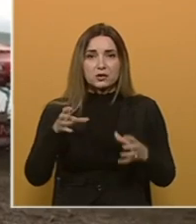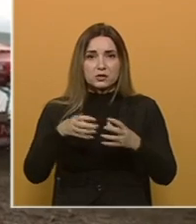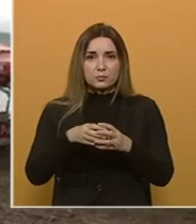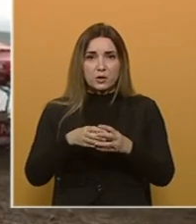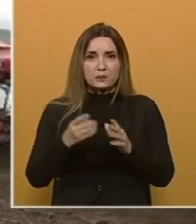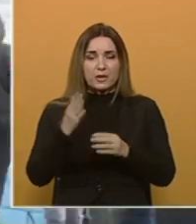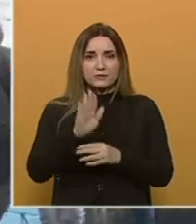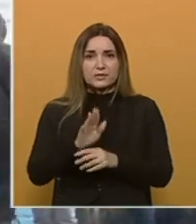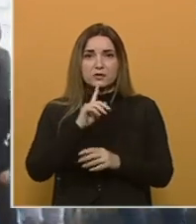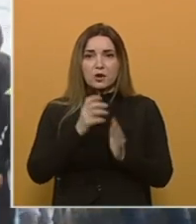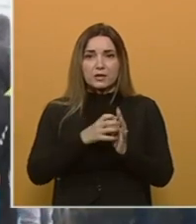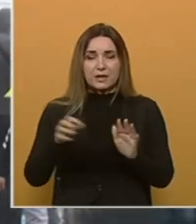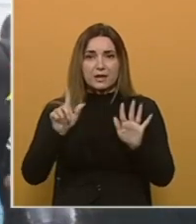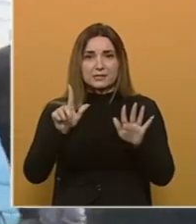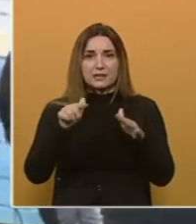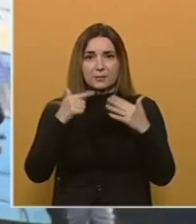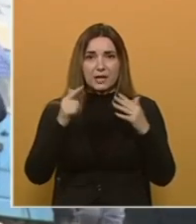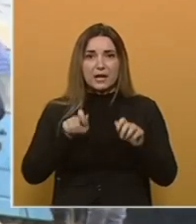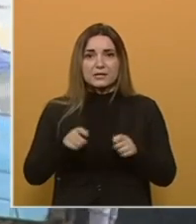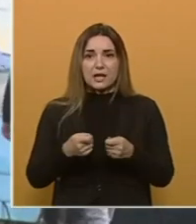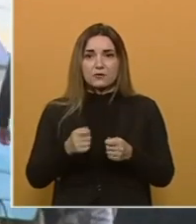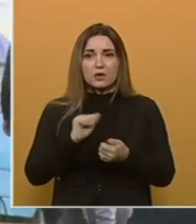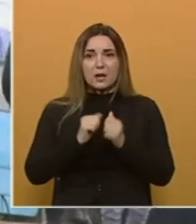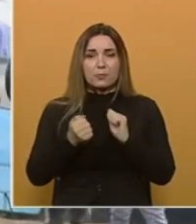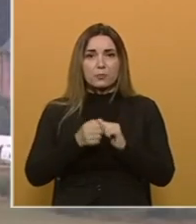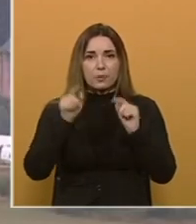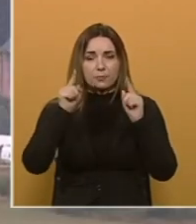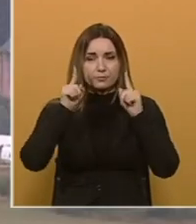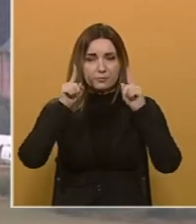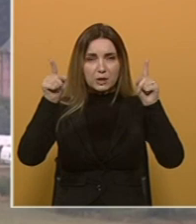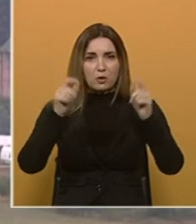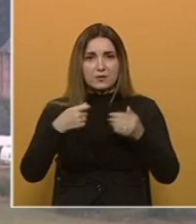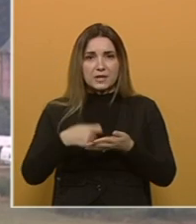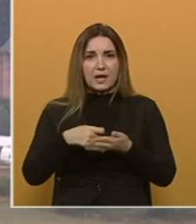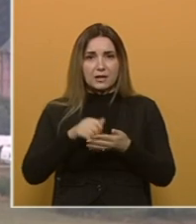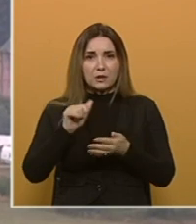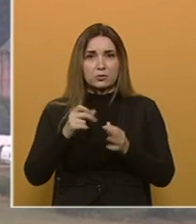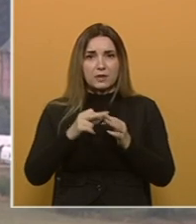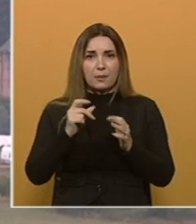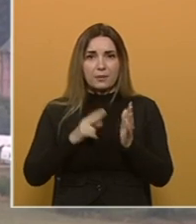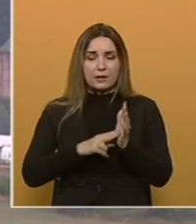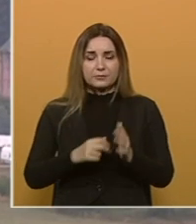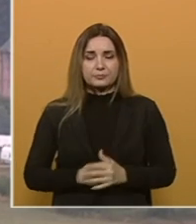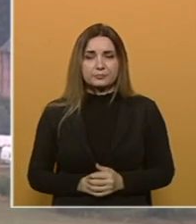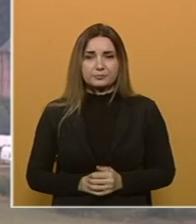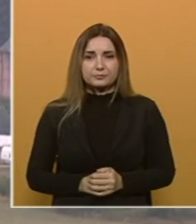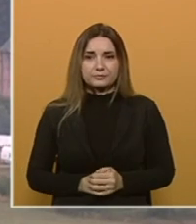manifestacija koja je trajala sedam dana zatvoren je borbom bikova za nagradu Jablan kao i narodnim veseljem.